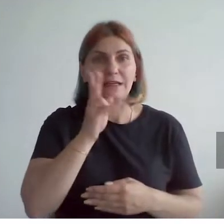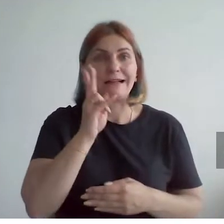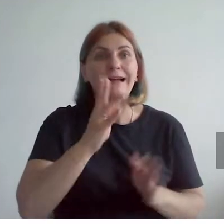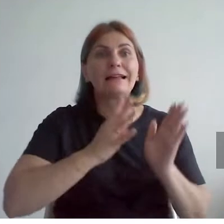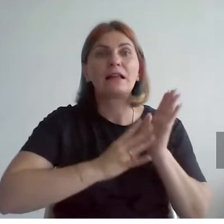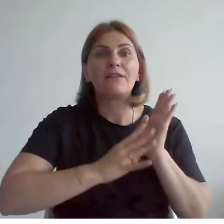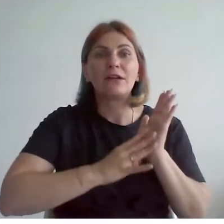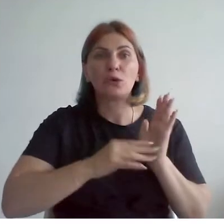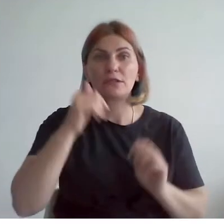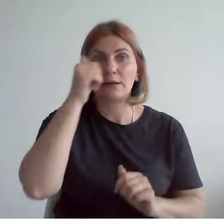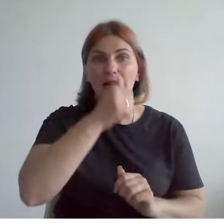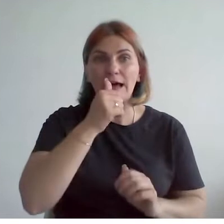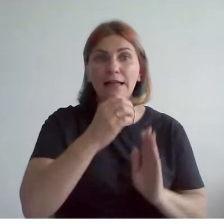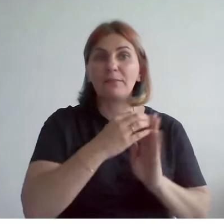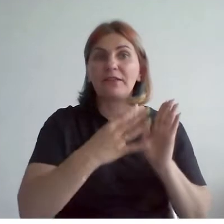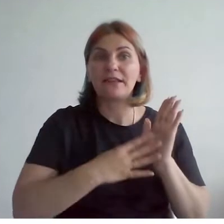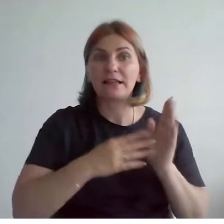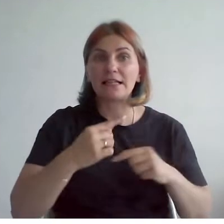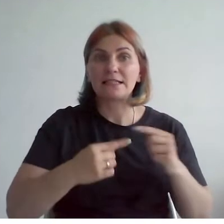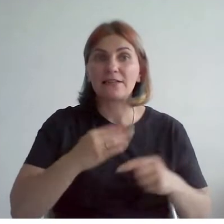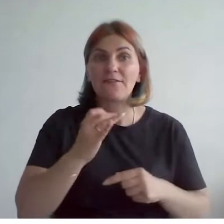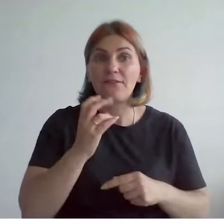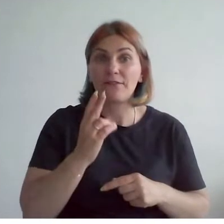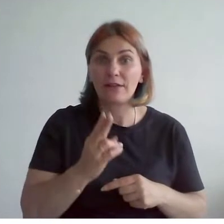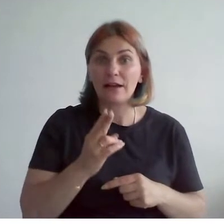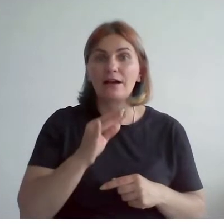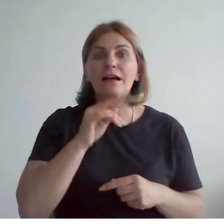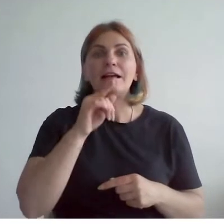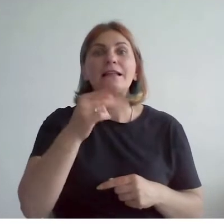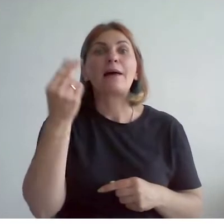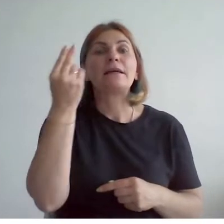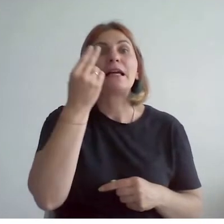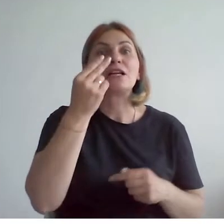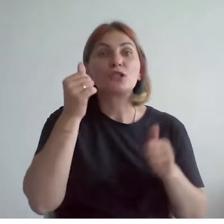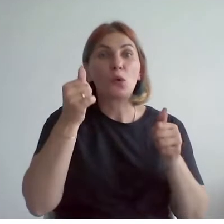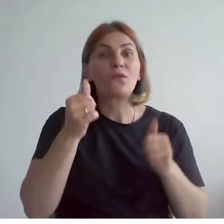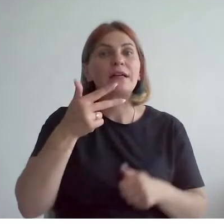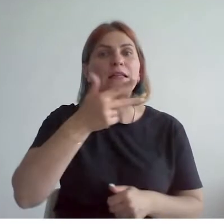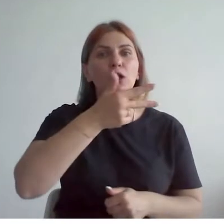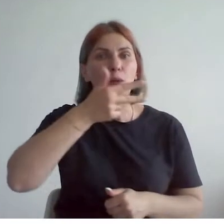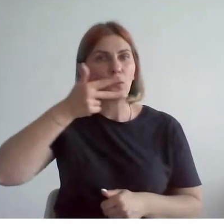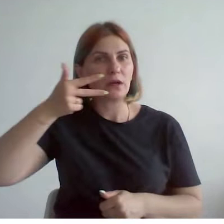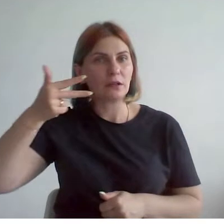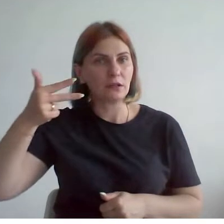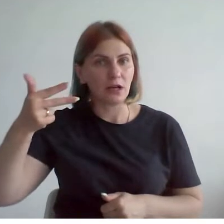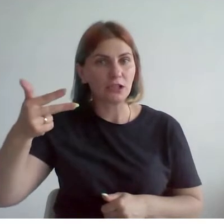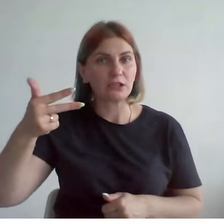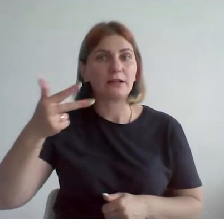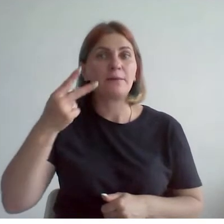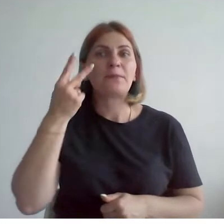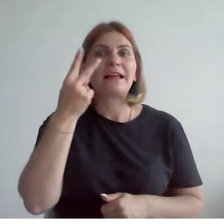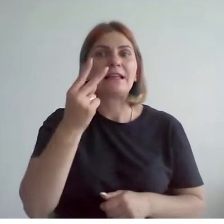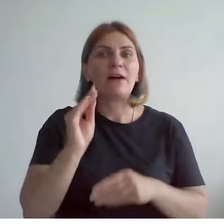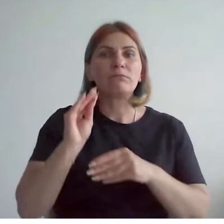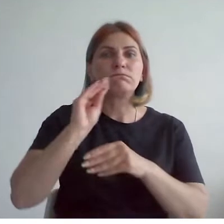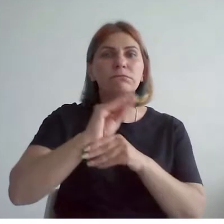годам XIX века. И в кадре трехэтажное здание с двумя перестройками по